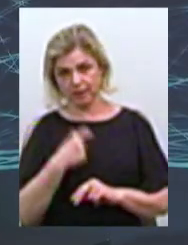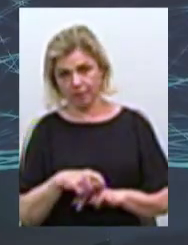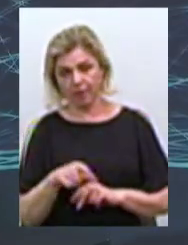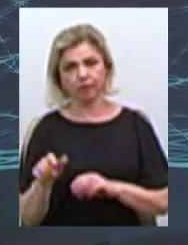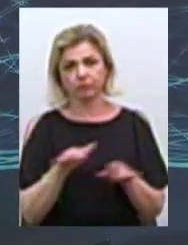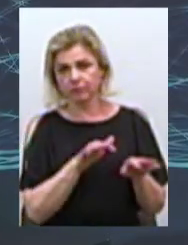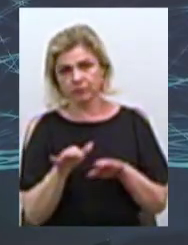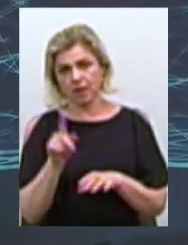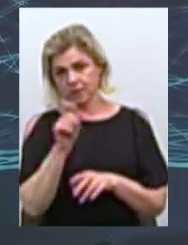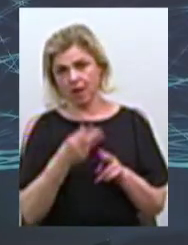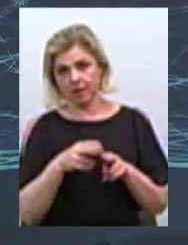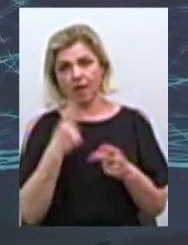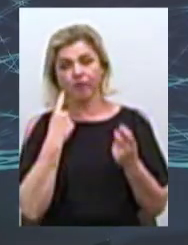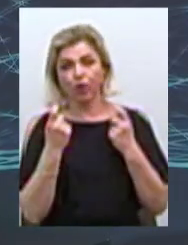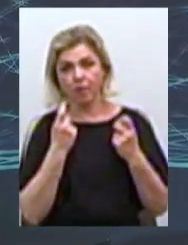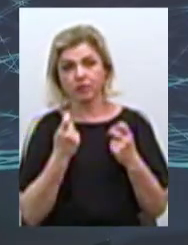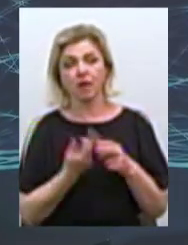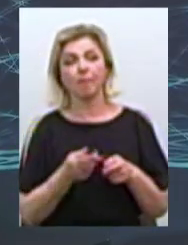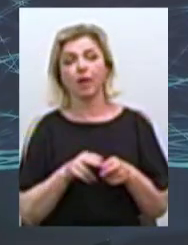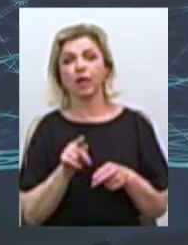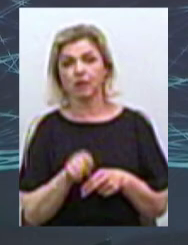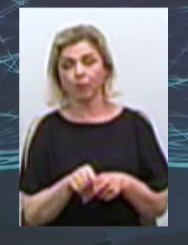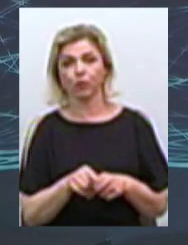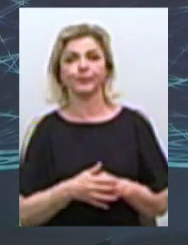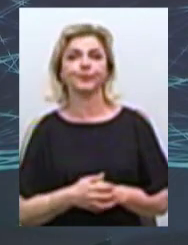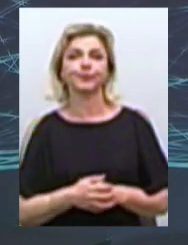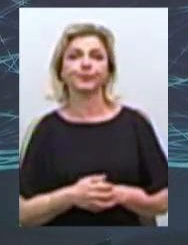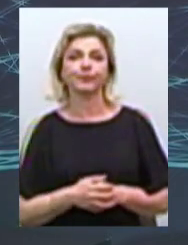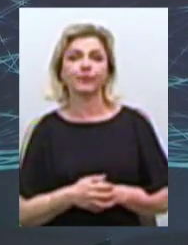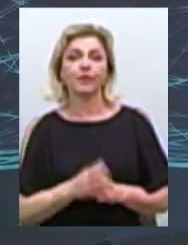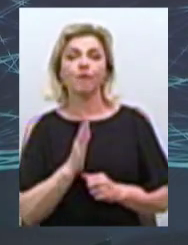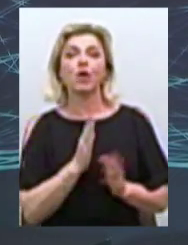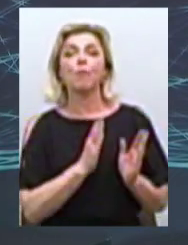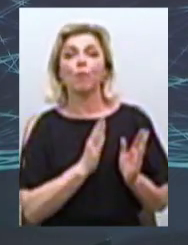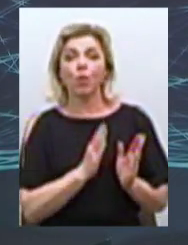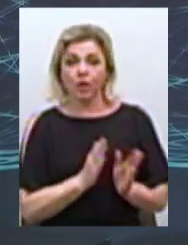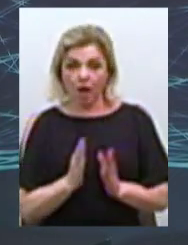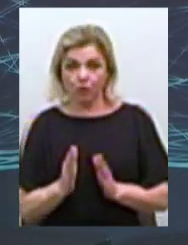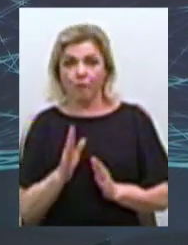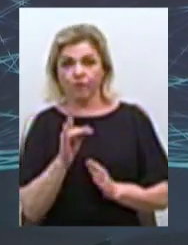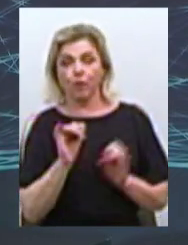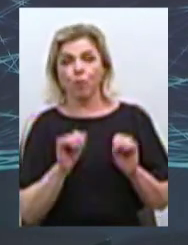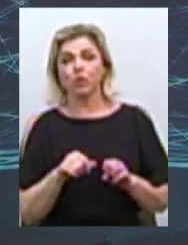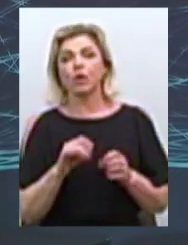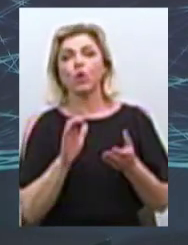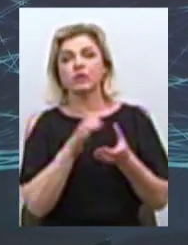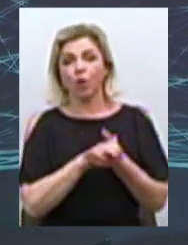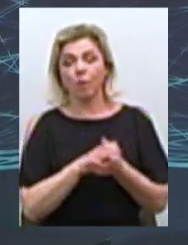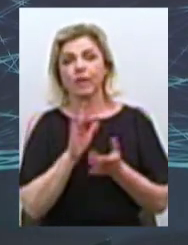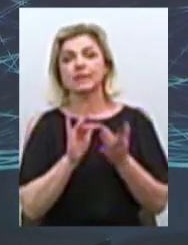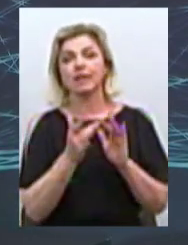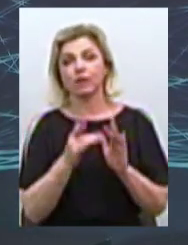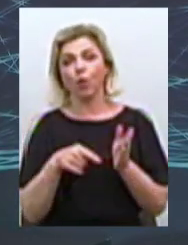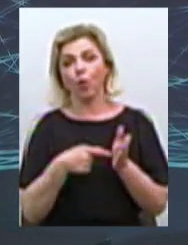ходити за цей информациєю. Тому с порядком ви можете ознакомитися на сайті Горського